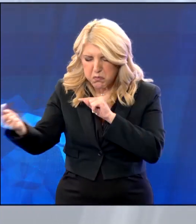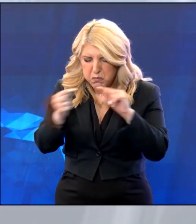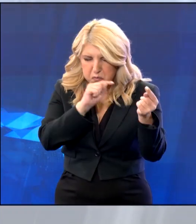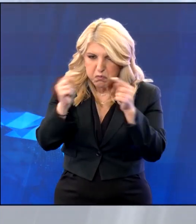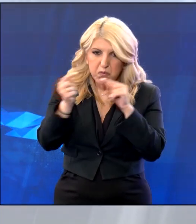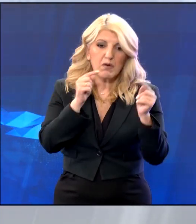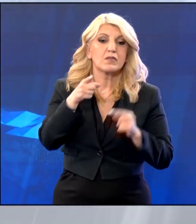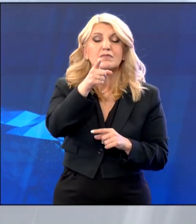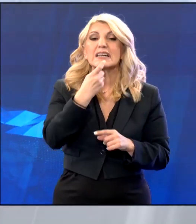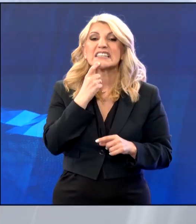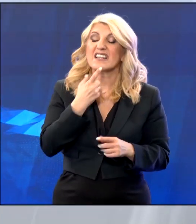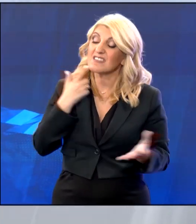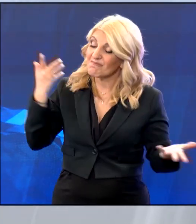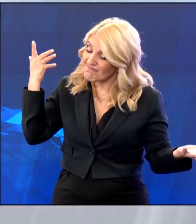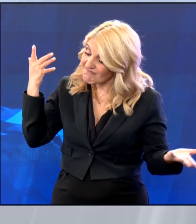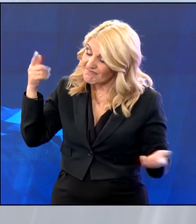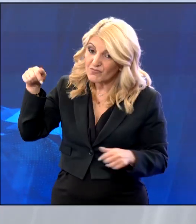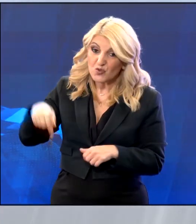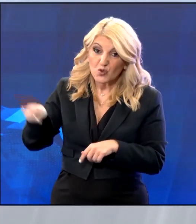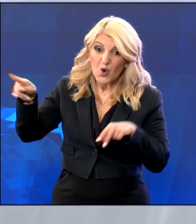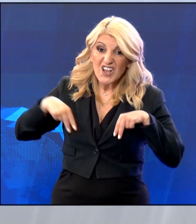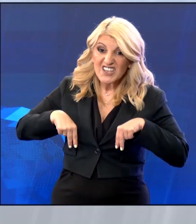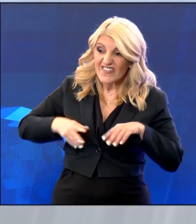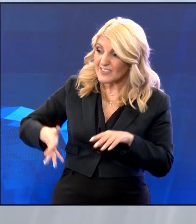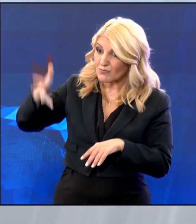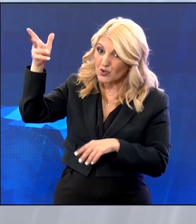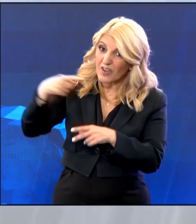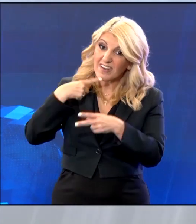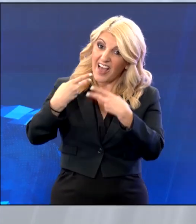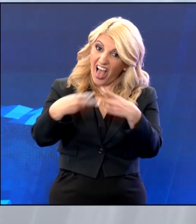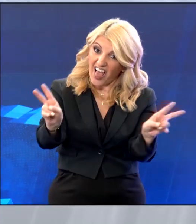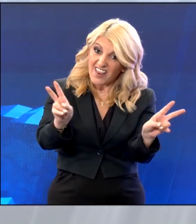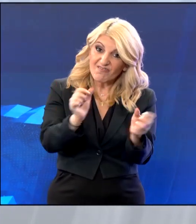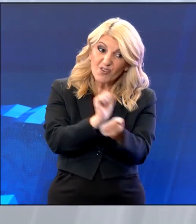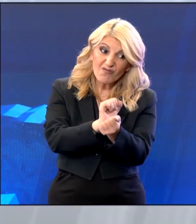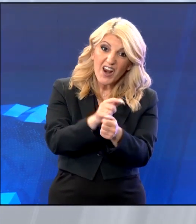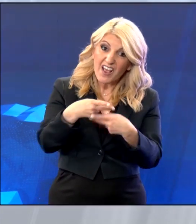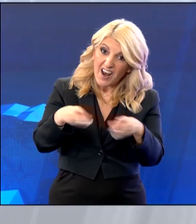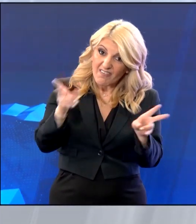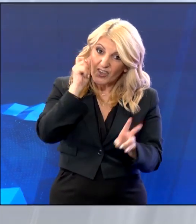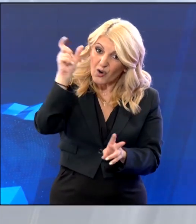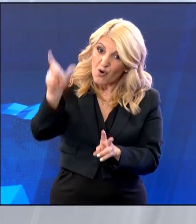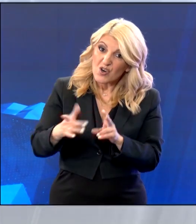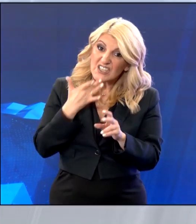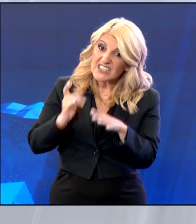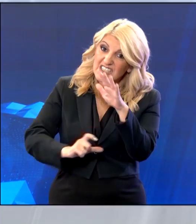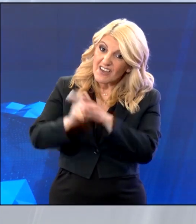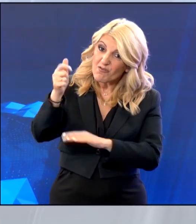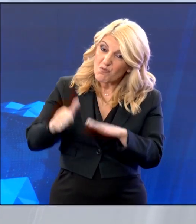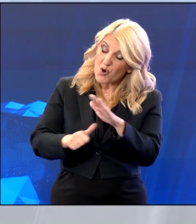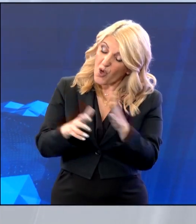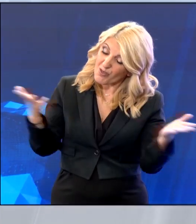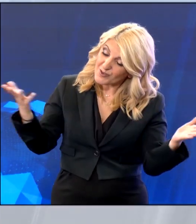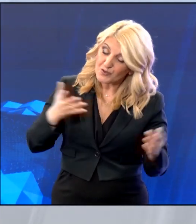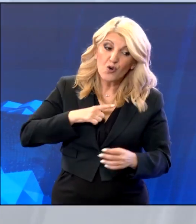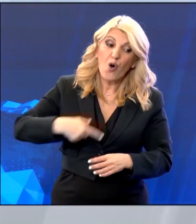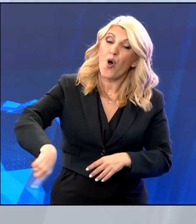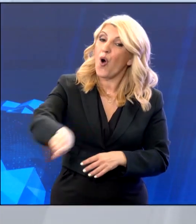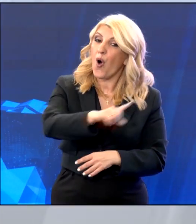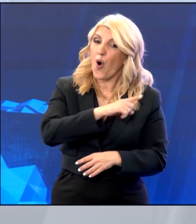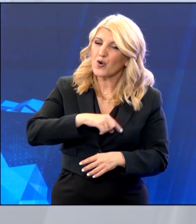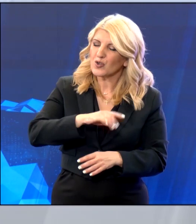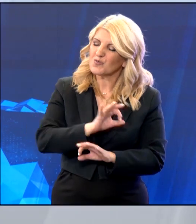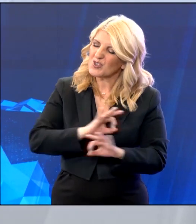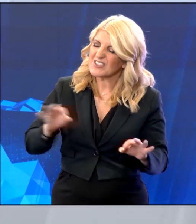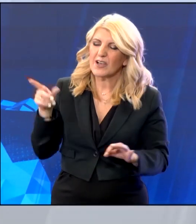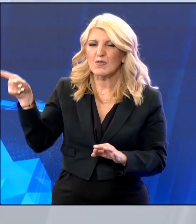αποφυλακίζεται ο αρχηγός της Χρυσής Αυγής. Θα το εκτιμήσουν δεόντος οι ψηφοφόροι της στις ευρωεκλογές που έρχονται. Ο κύριος Κασελάκης,